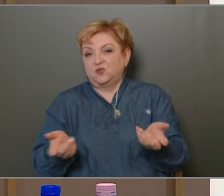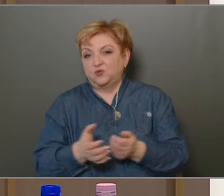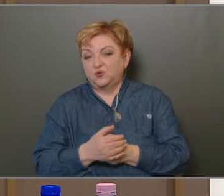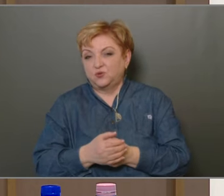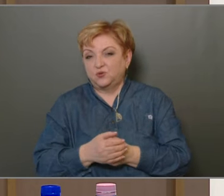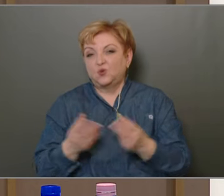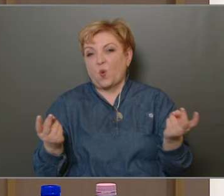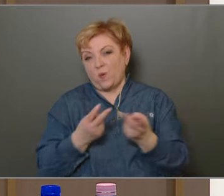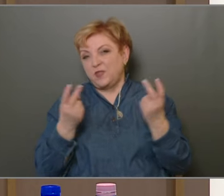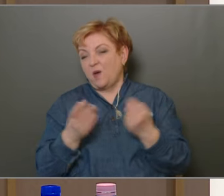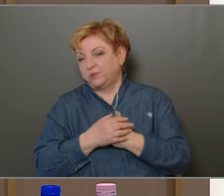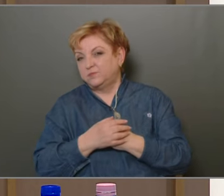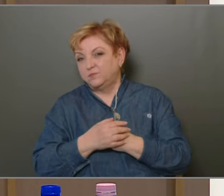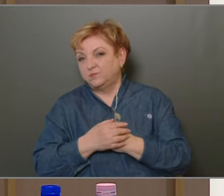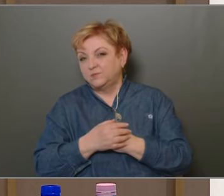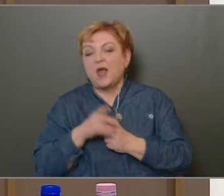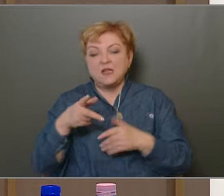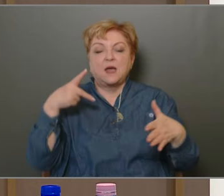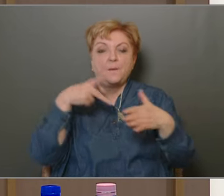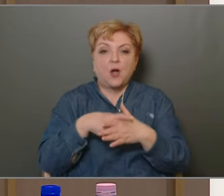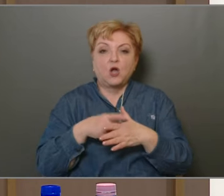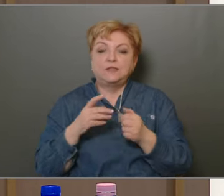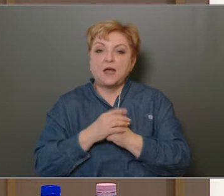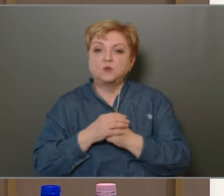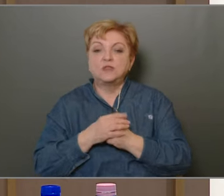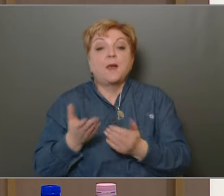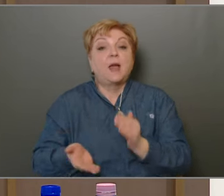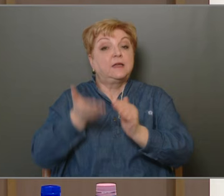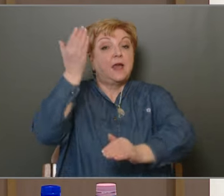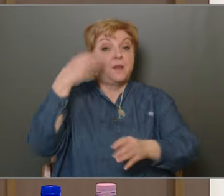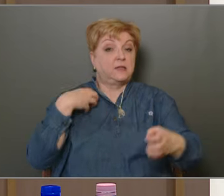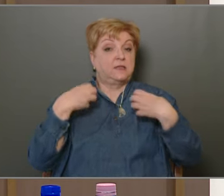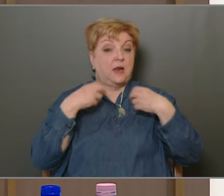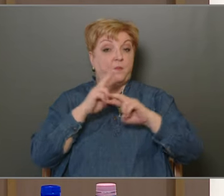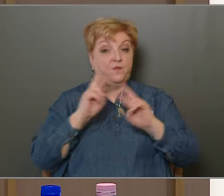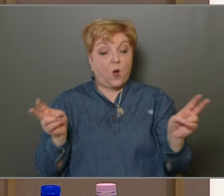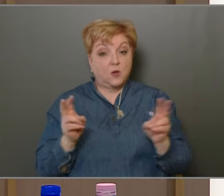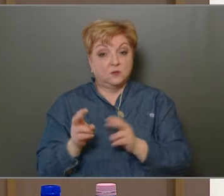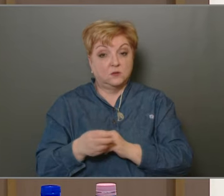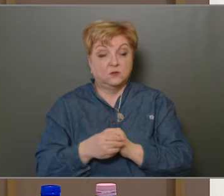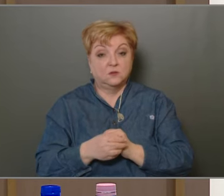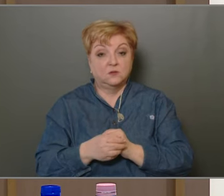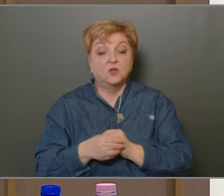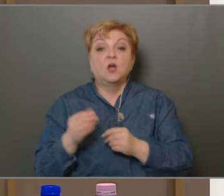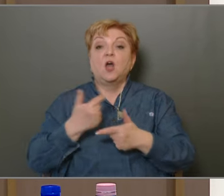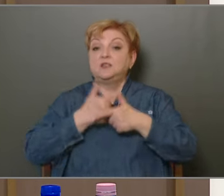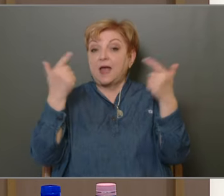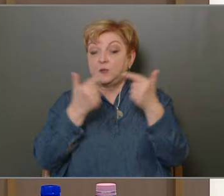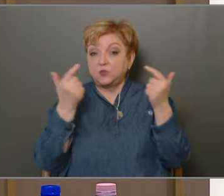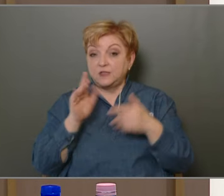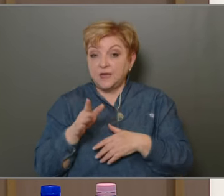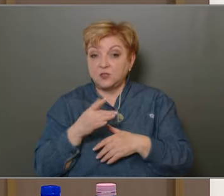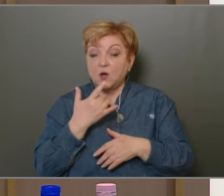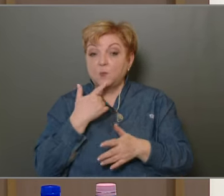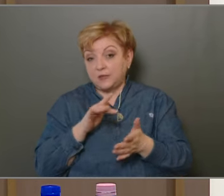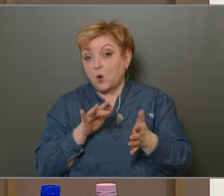talán könnyebb, és ezt kell nekünk megakadályozni Ebben kiemelt szerepe van, ugye már az előző napjelen is elengedett a tájékoztatásnak, itt az